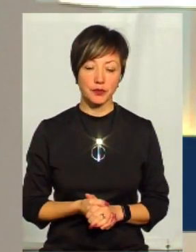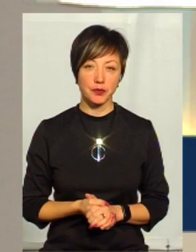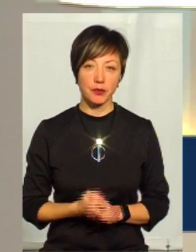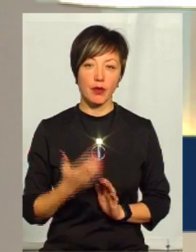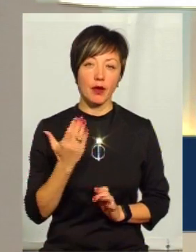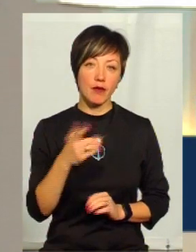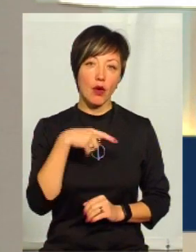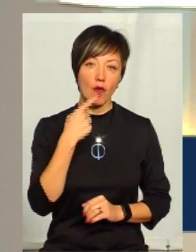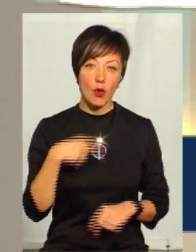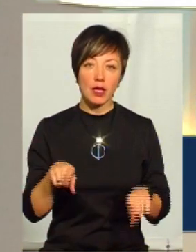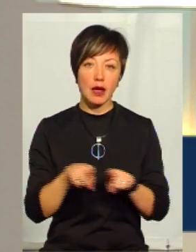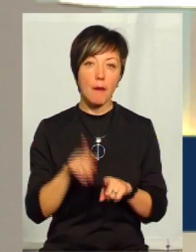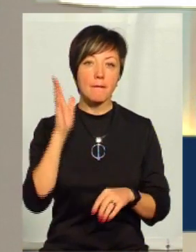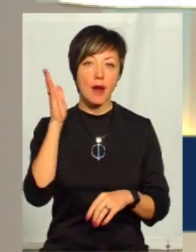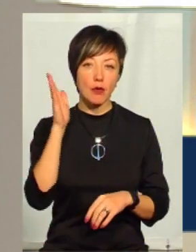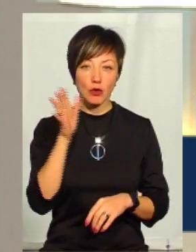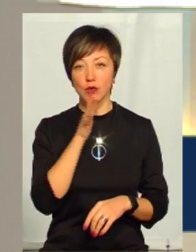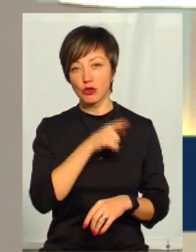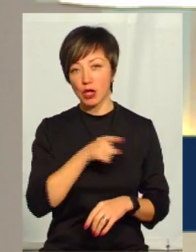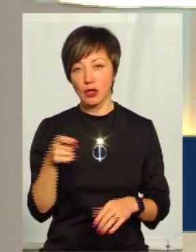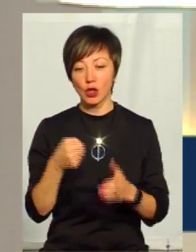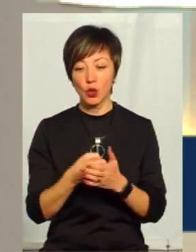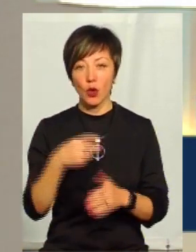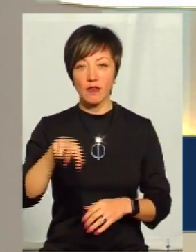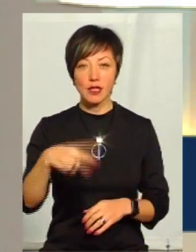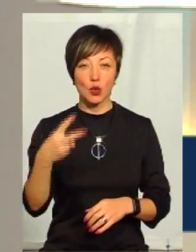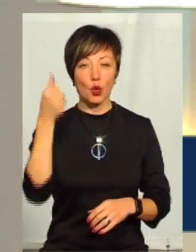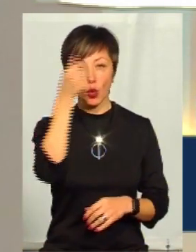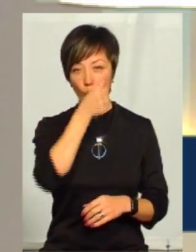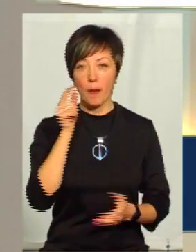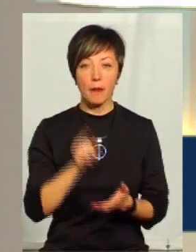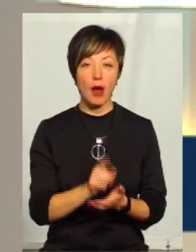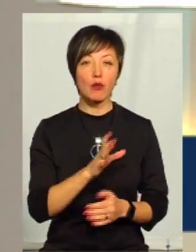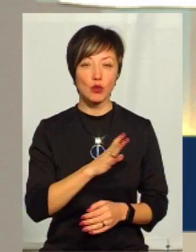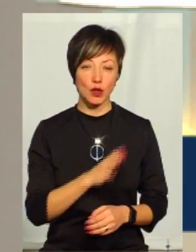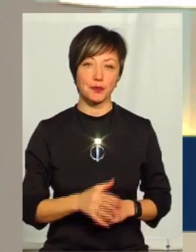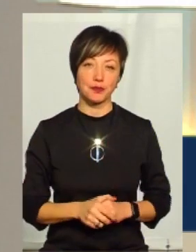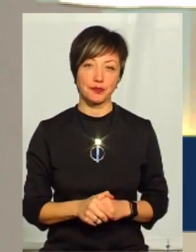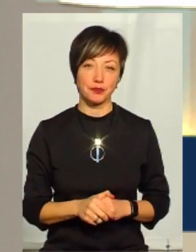ви говорите так в майбутньому часі, це до 2022 року має бути.